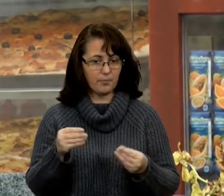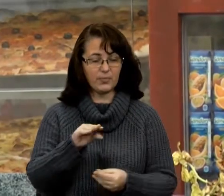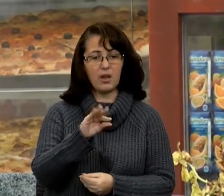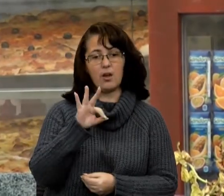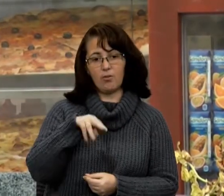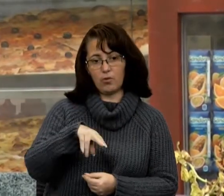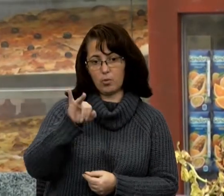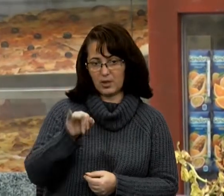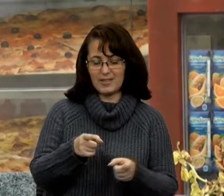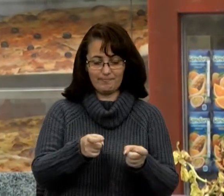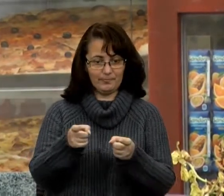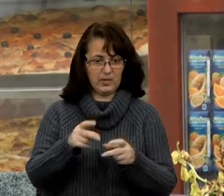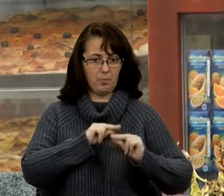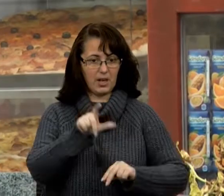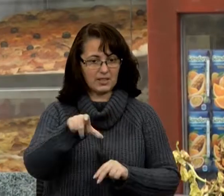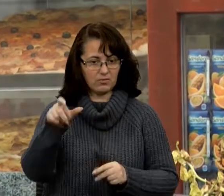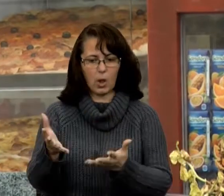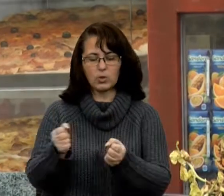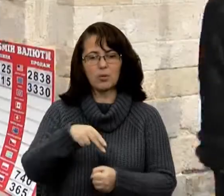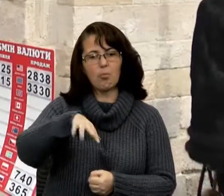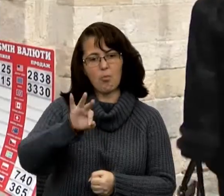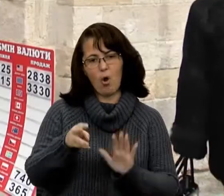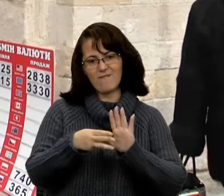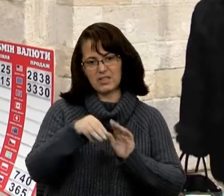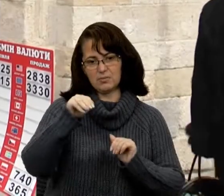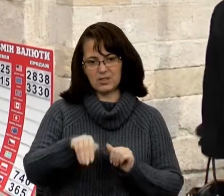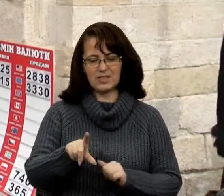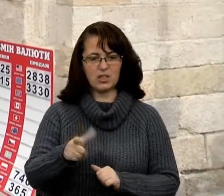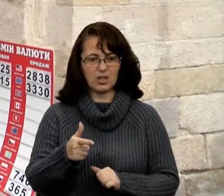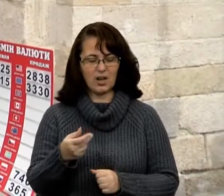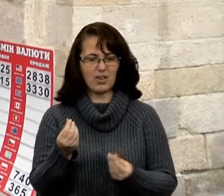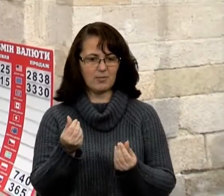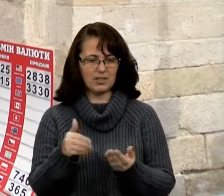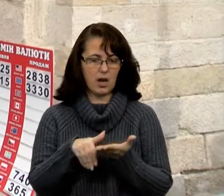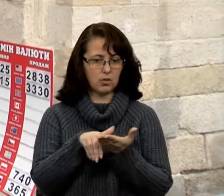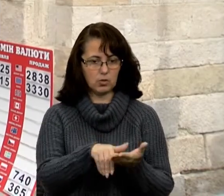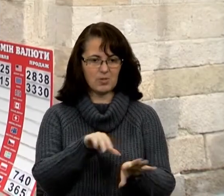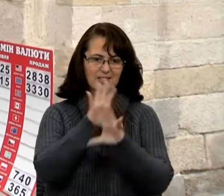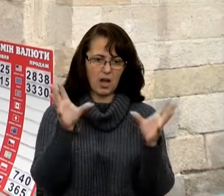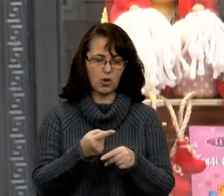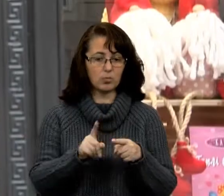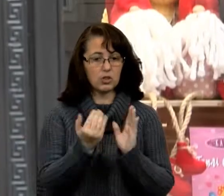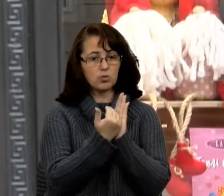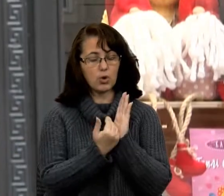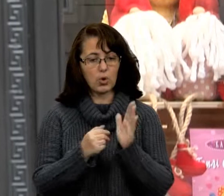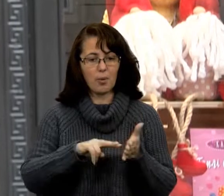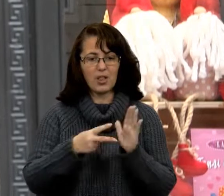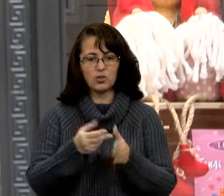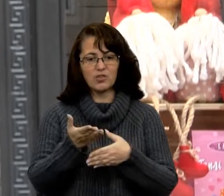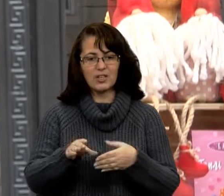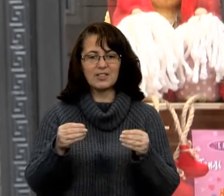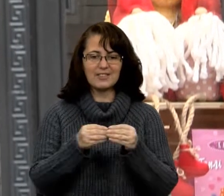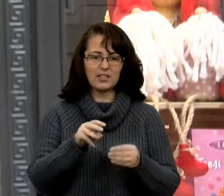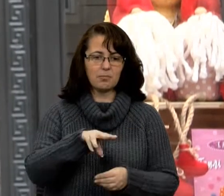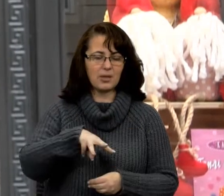та наймані працівники отримують по 8 тисяч гривень матеріальної допомоги. Загалом на цю програму планують виділити 10